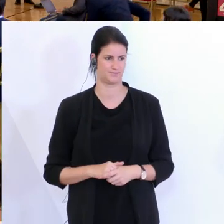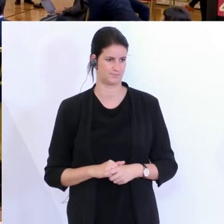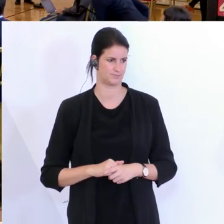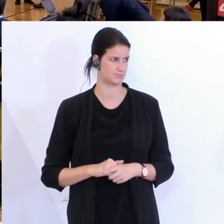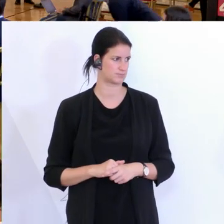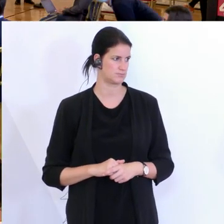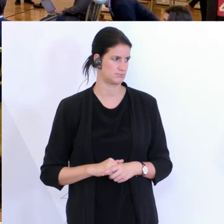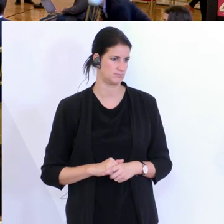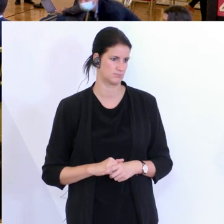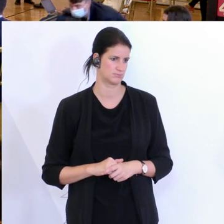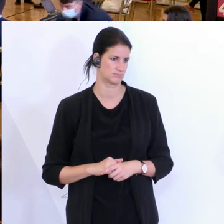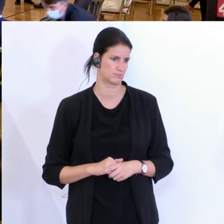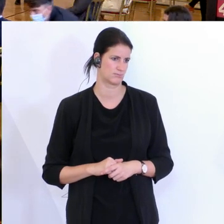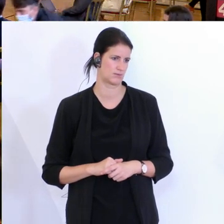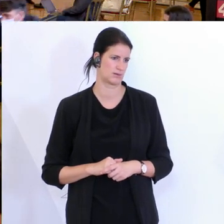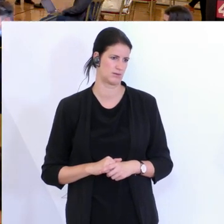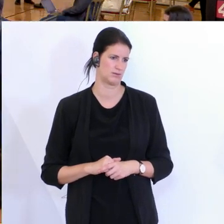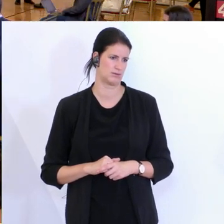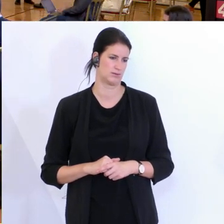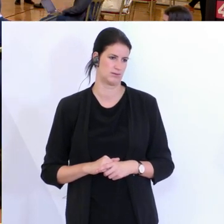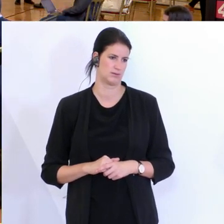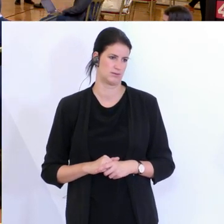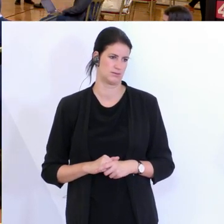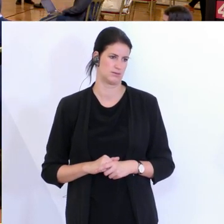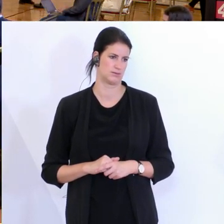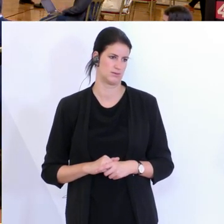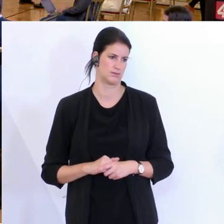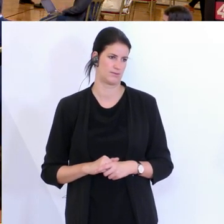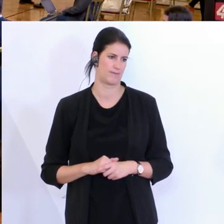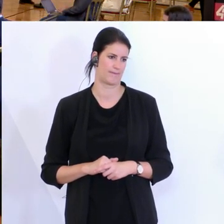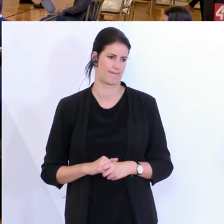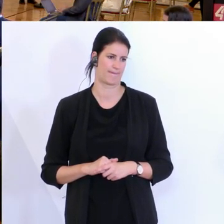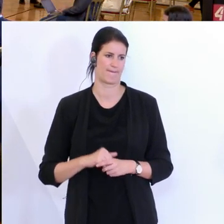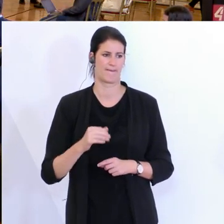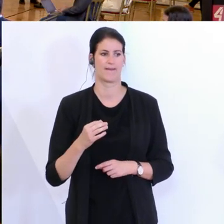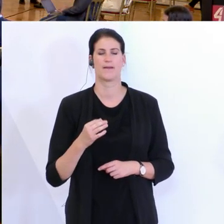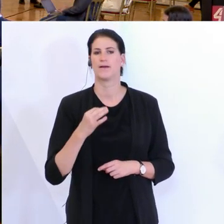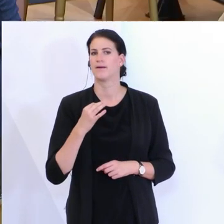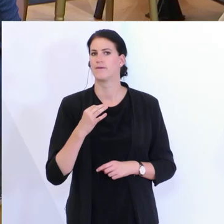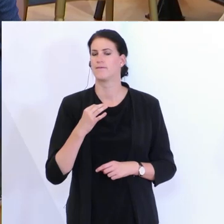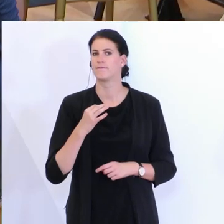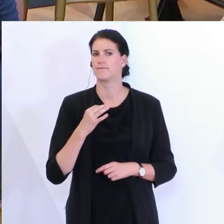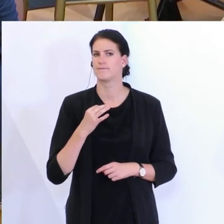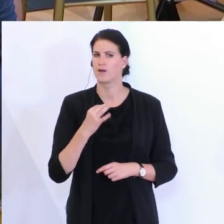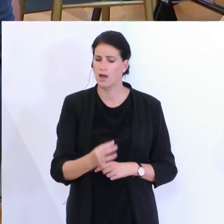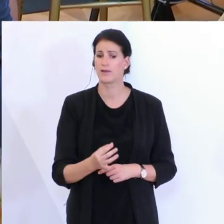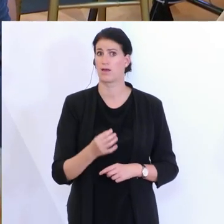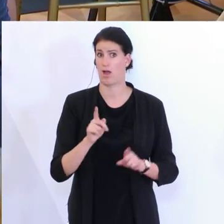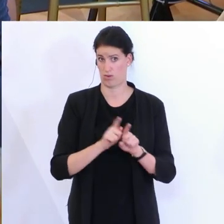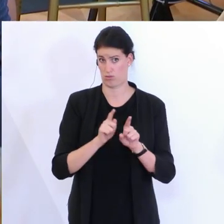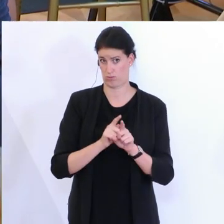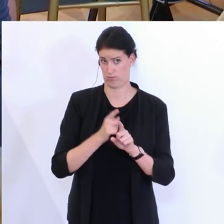Eine allerletzte Frage. Sind Sie dann auch für eine App oder sind Sie dafür, dass die Gäste sich